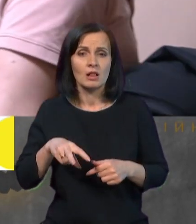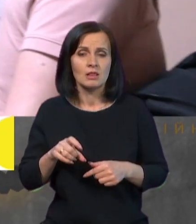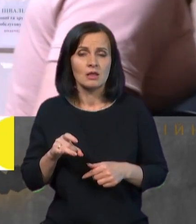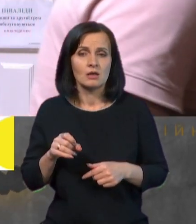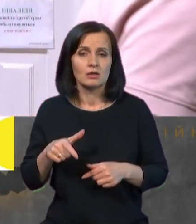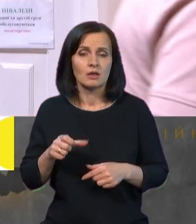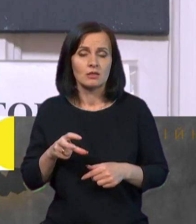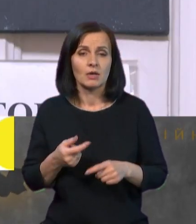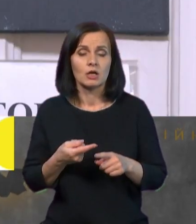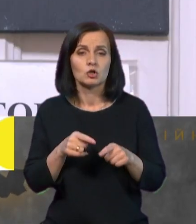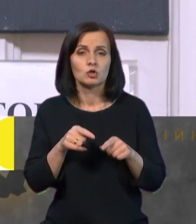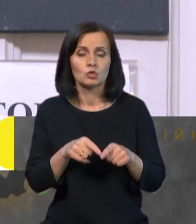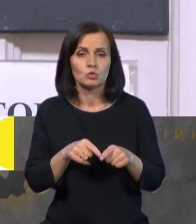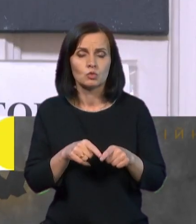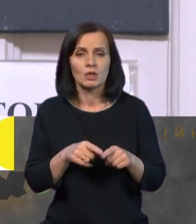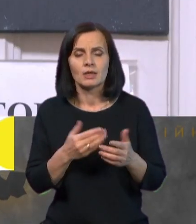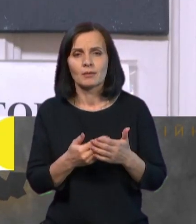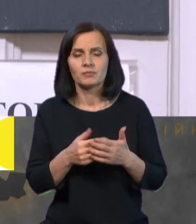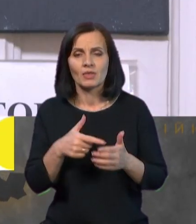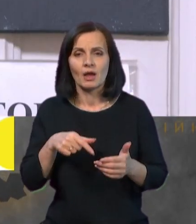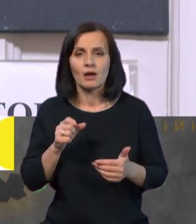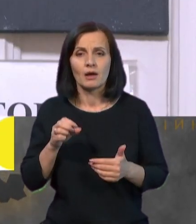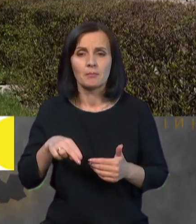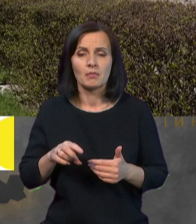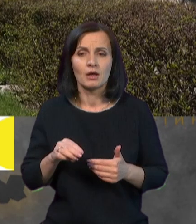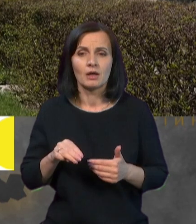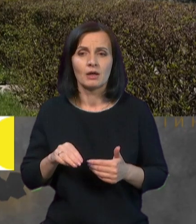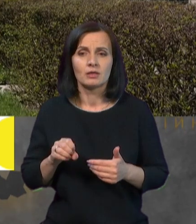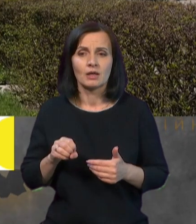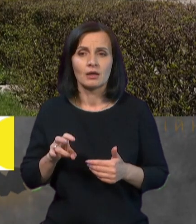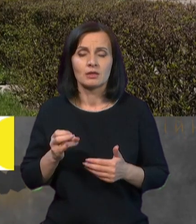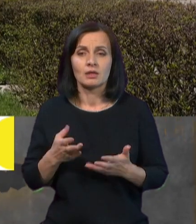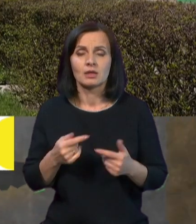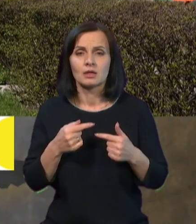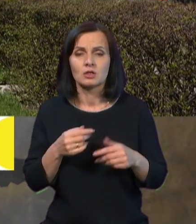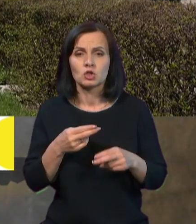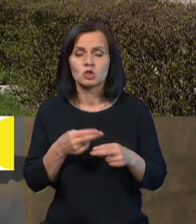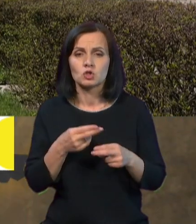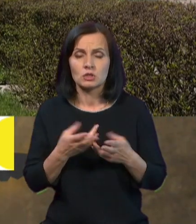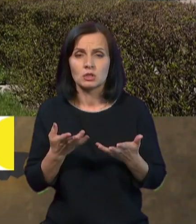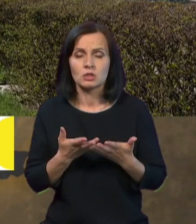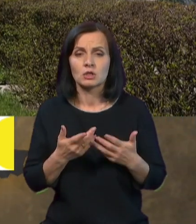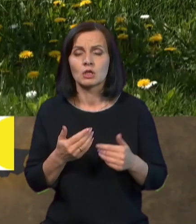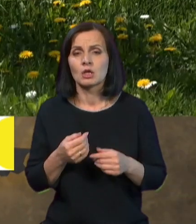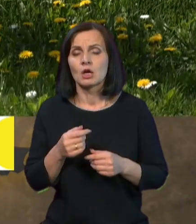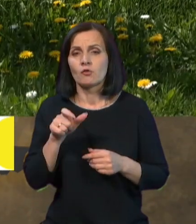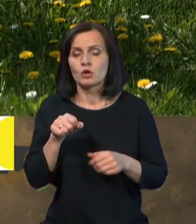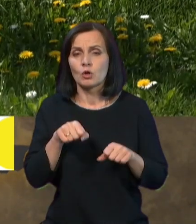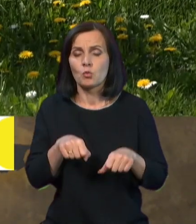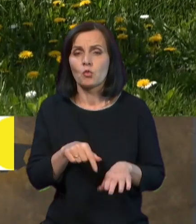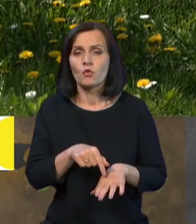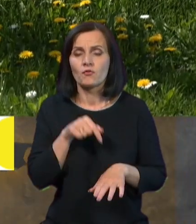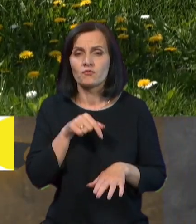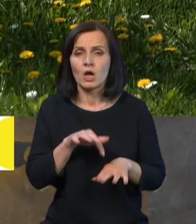наносяться алергенні гаптени, наносяться різні метали, які можуть в людини викликати контактну алергію. Ці